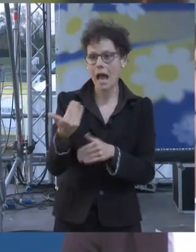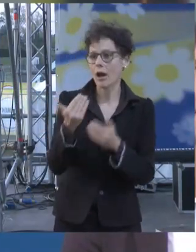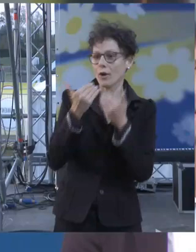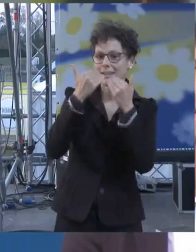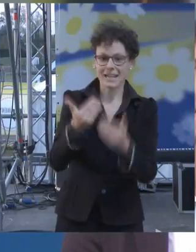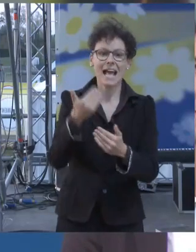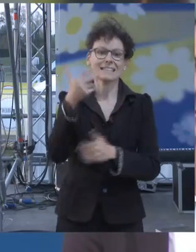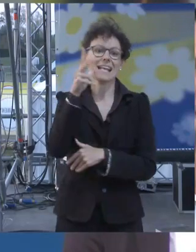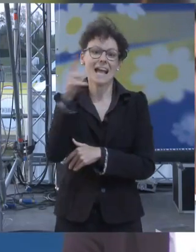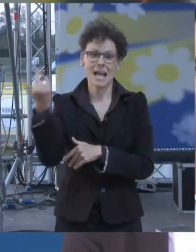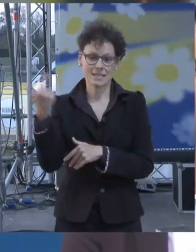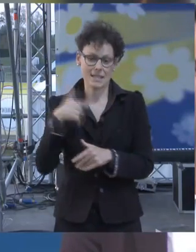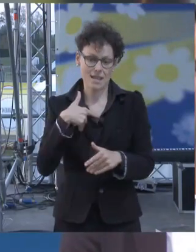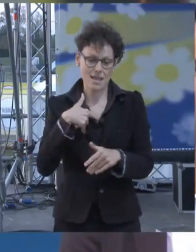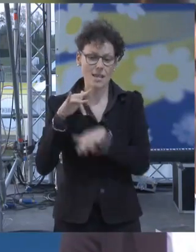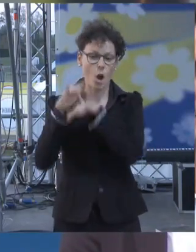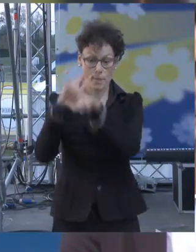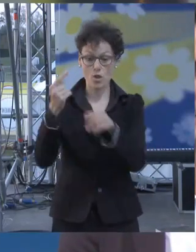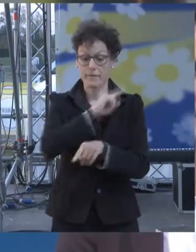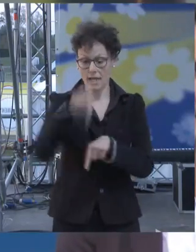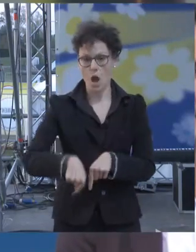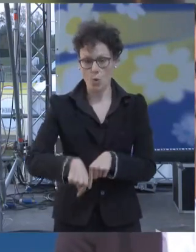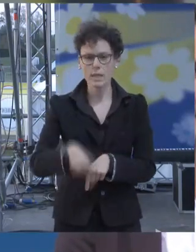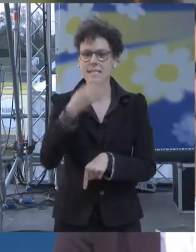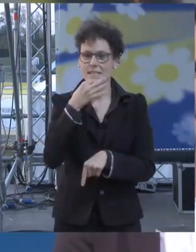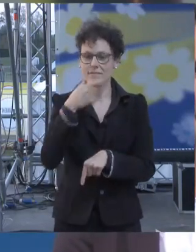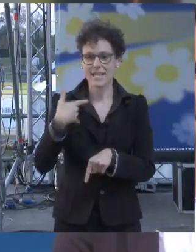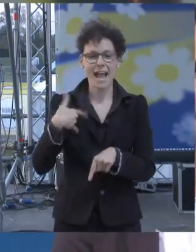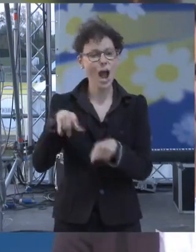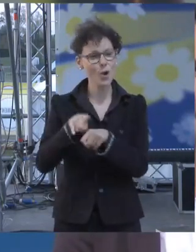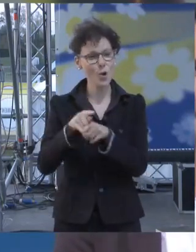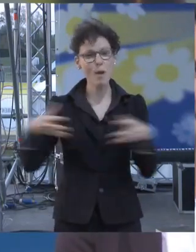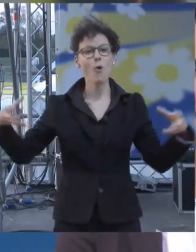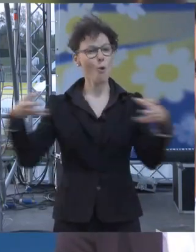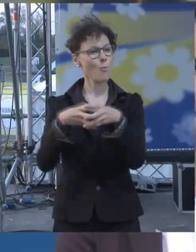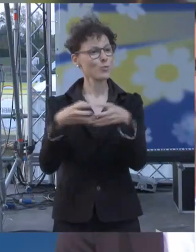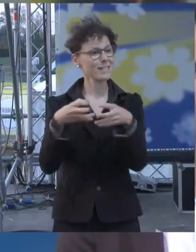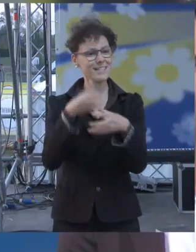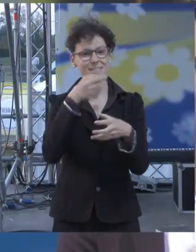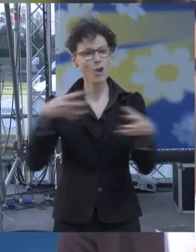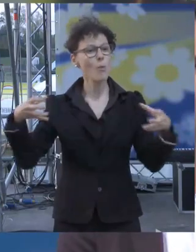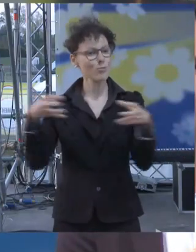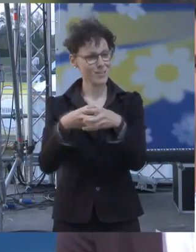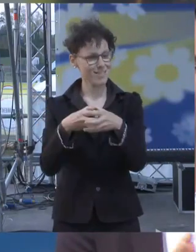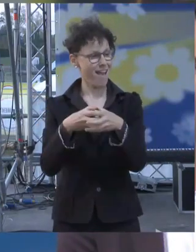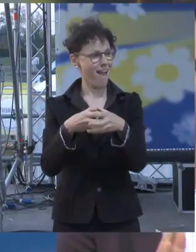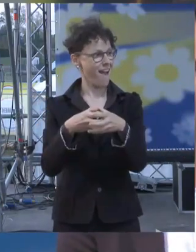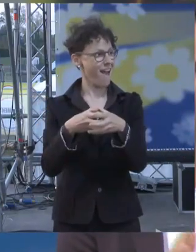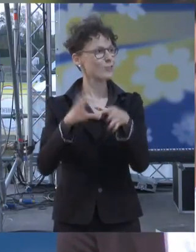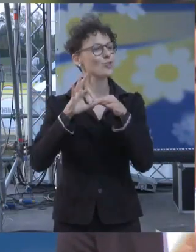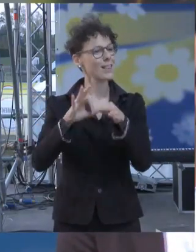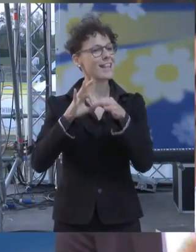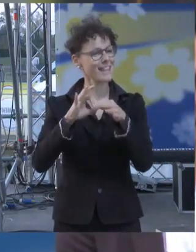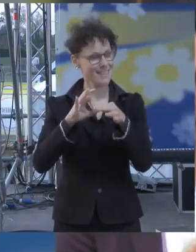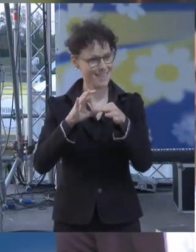quelle ragazze che ci hanno dato il passaggio ma perché questo è il senso di comunità questo è il senso di comunità di solidarietà che fa parte